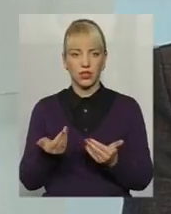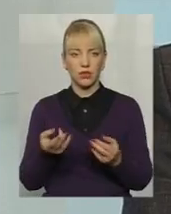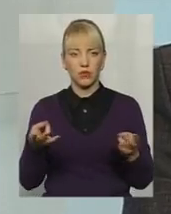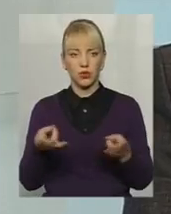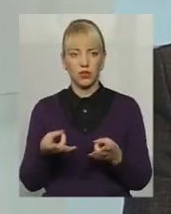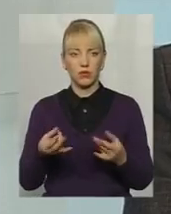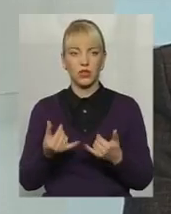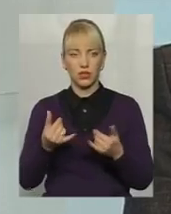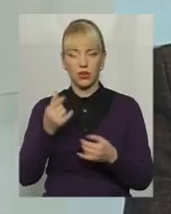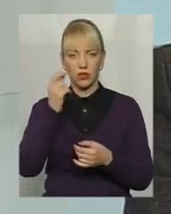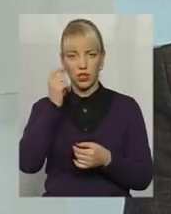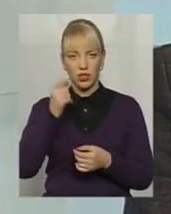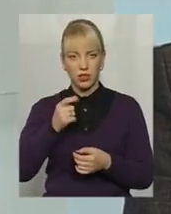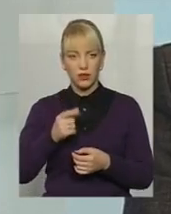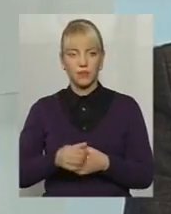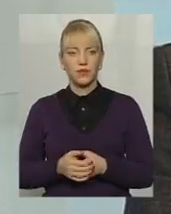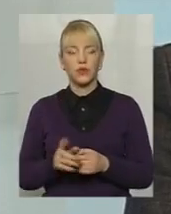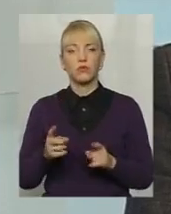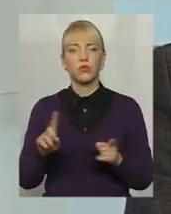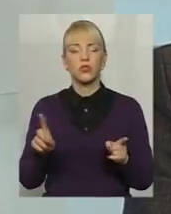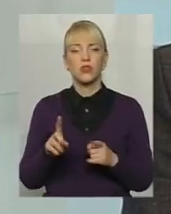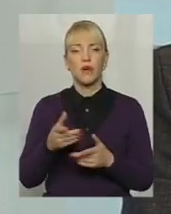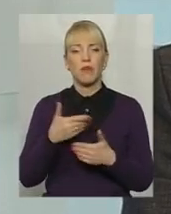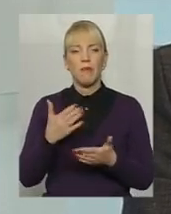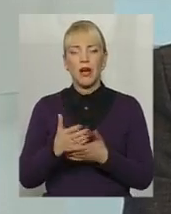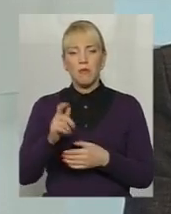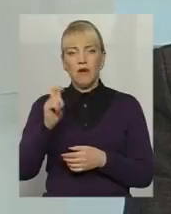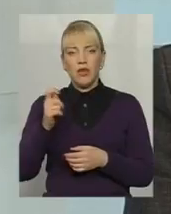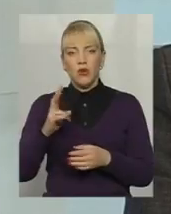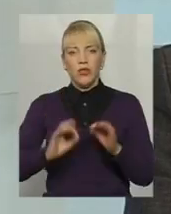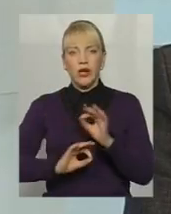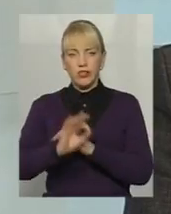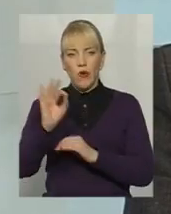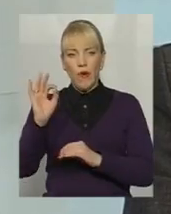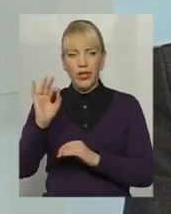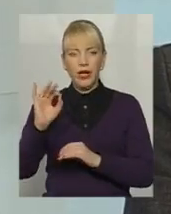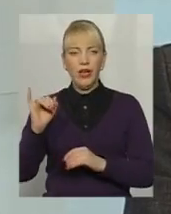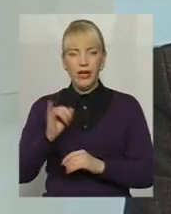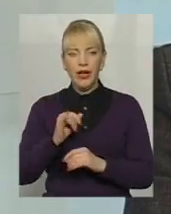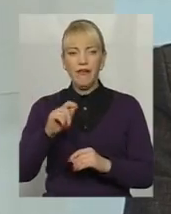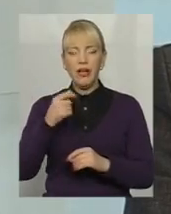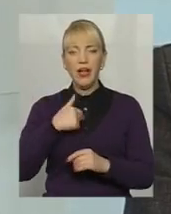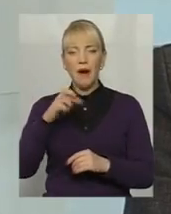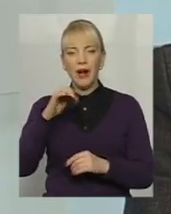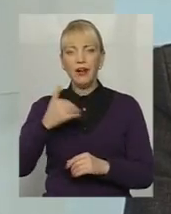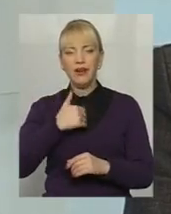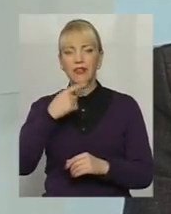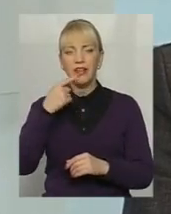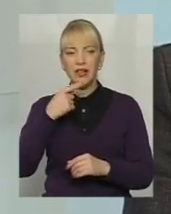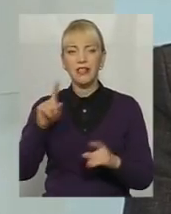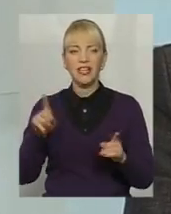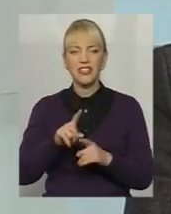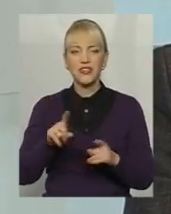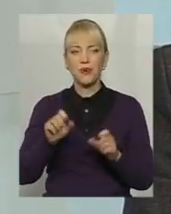потрібні країні, тому що все-таки ми маємо війну на Сході України. І якраз хотів би зазнати, що